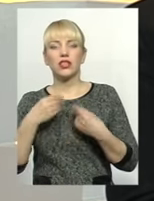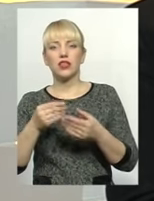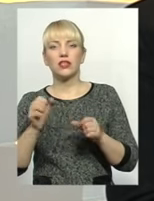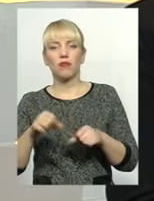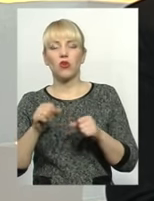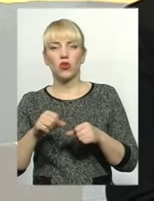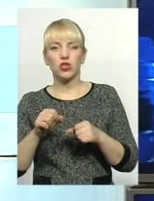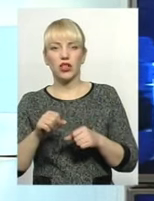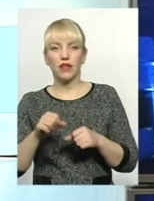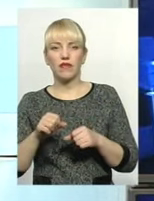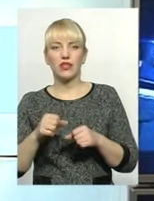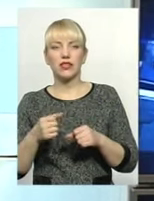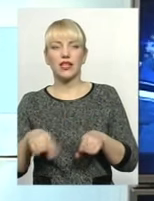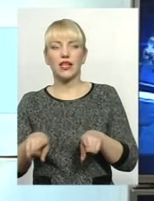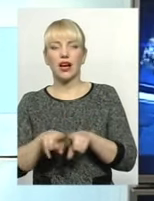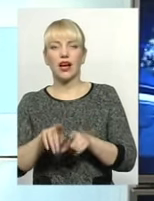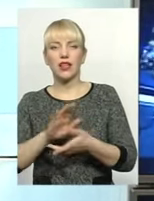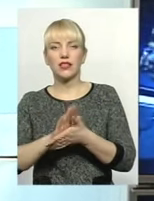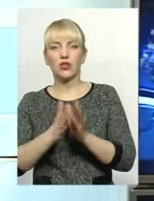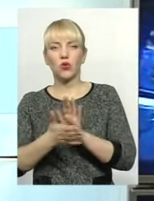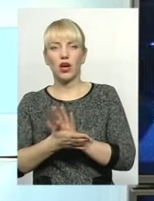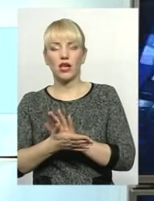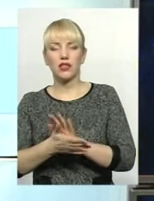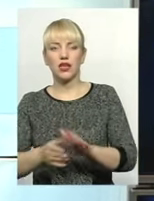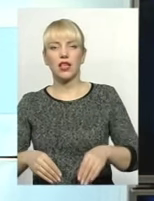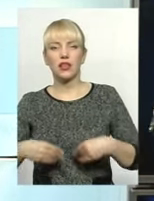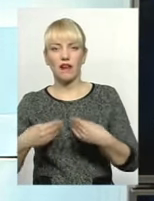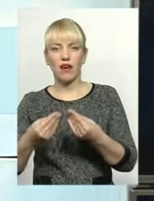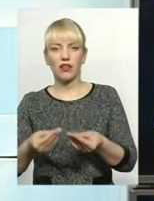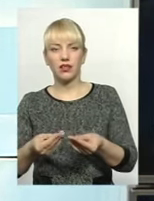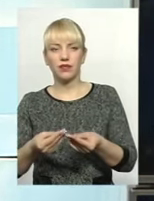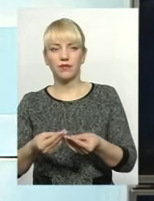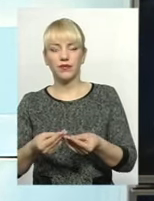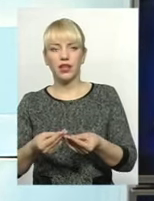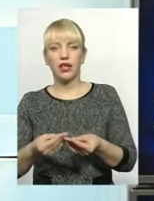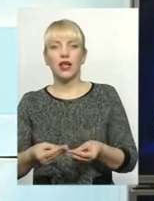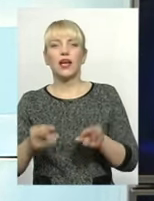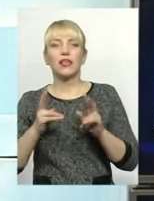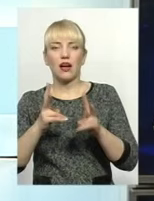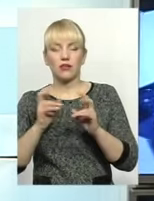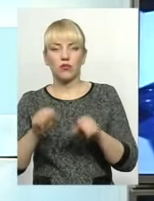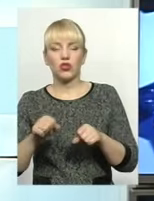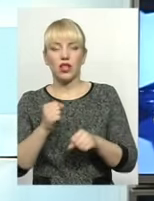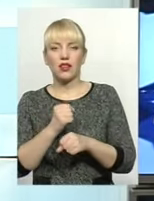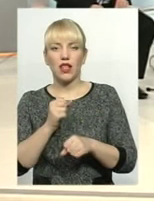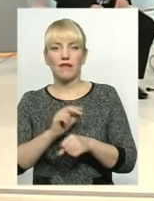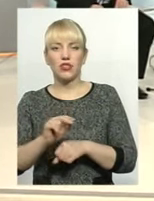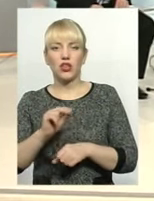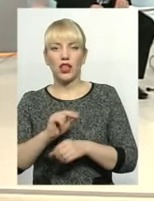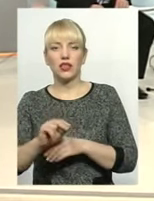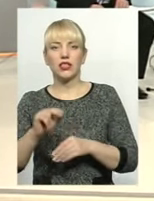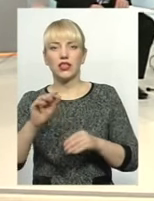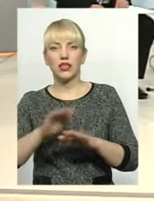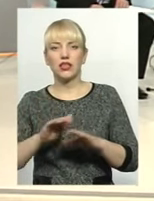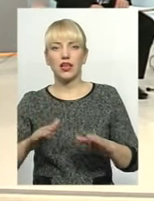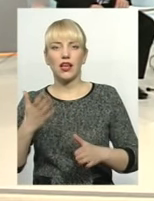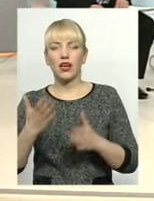власне, така ситуація надавати, як можна навчати дітей, якщо